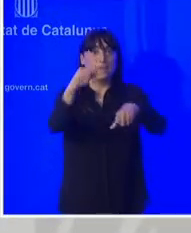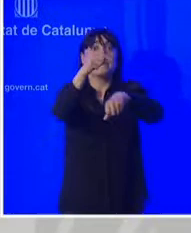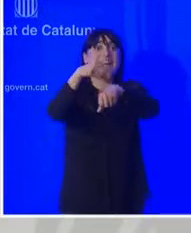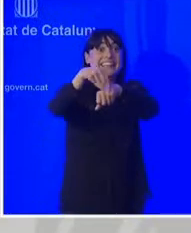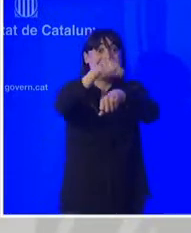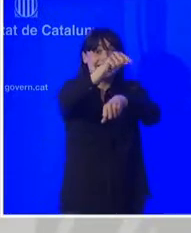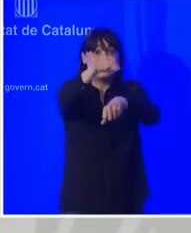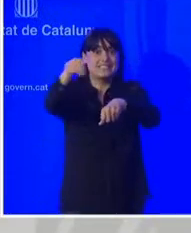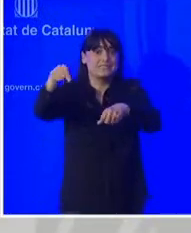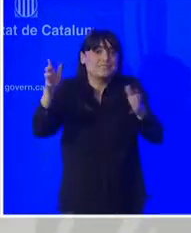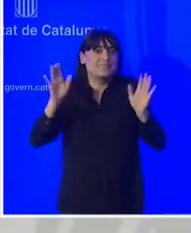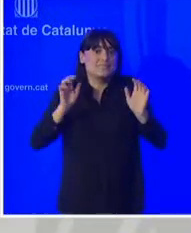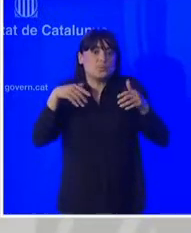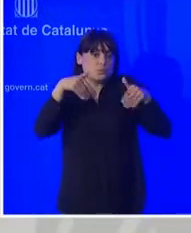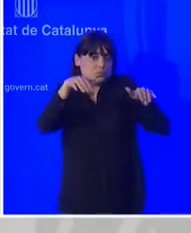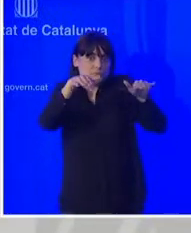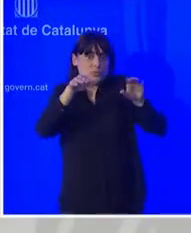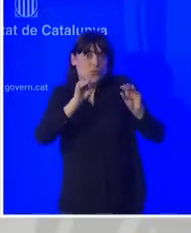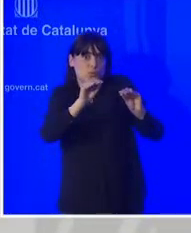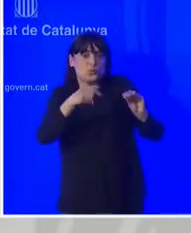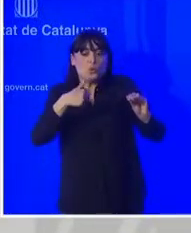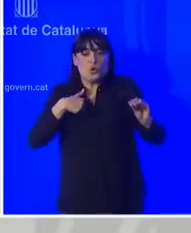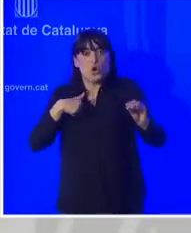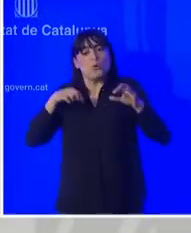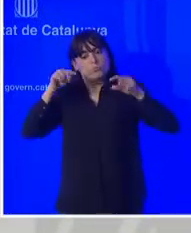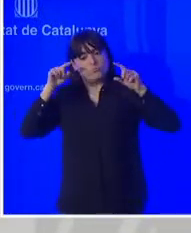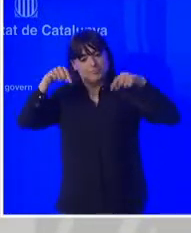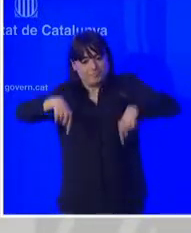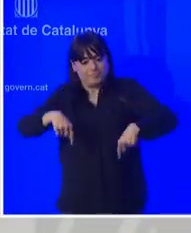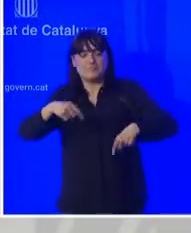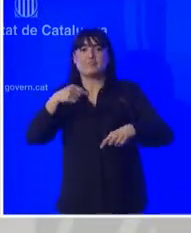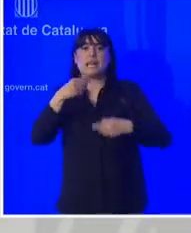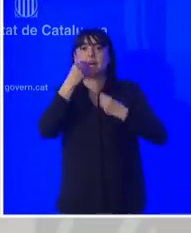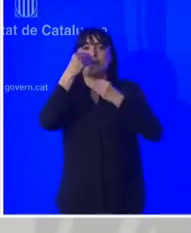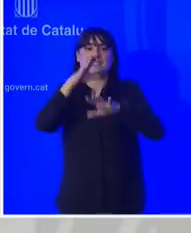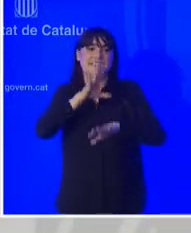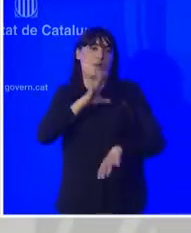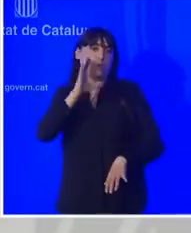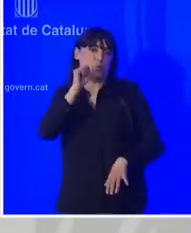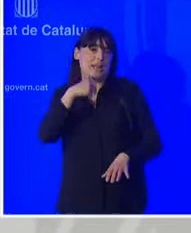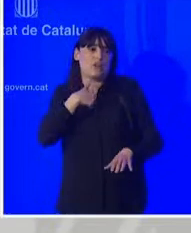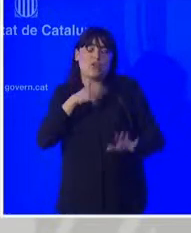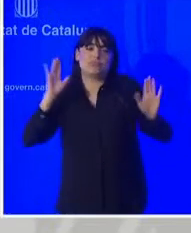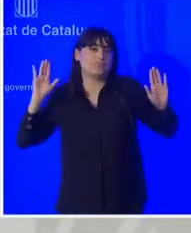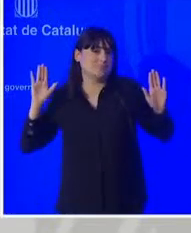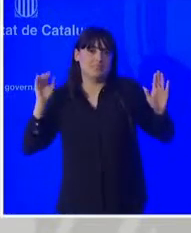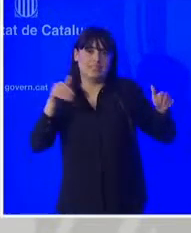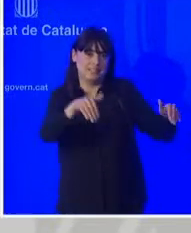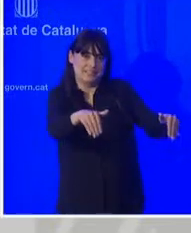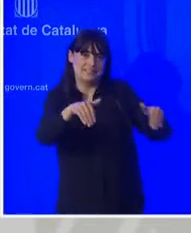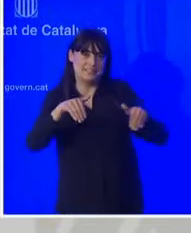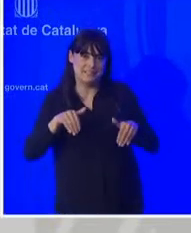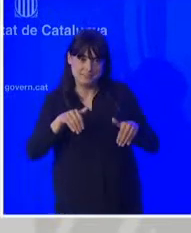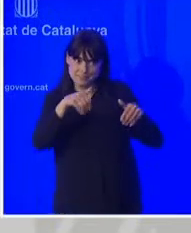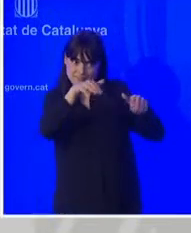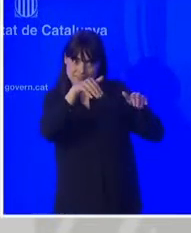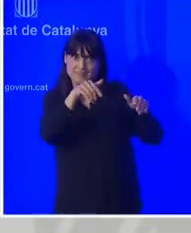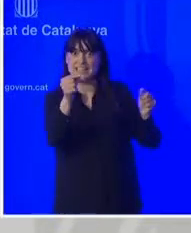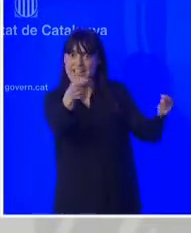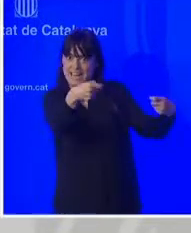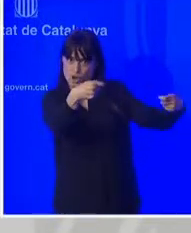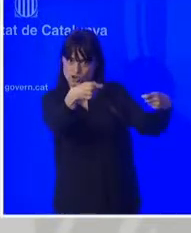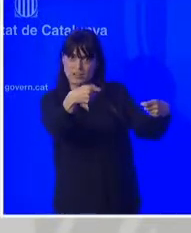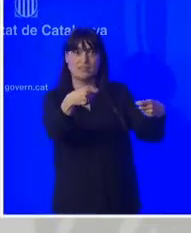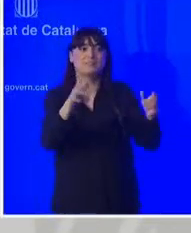remeti el que hagi de passar els propers dies amb la negociació entre les formacions polítiques independentistes que s'està